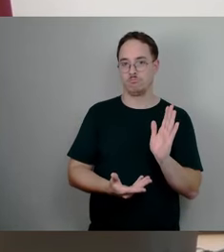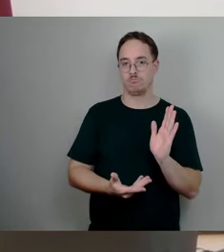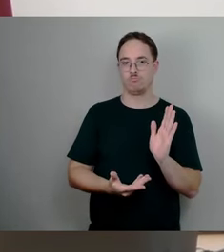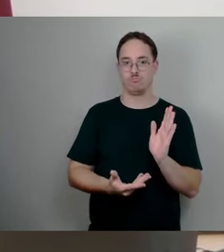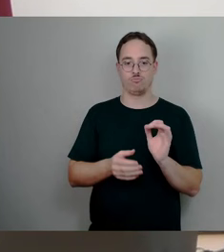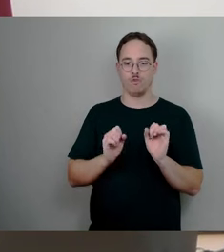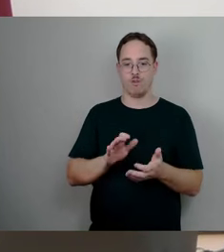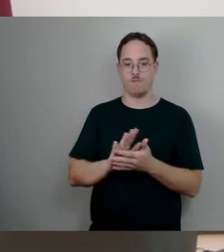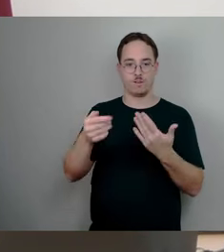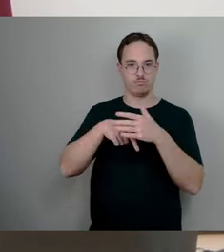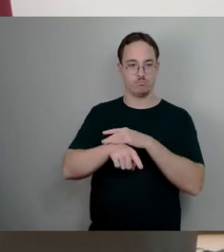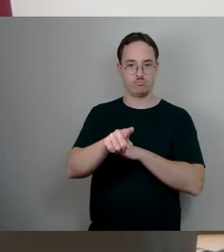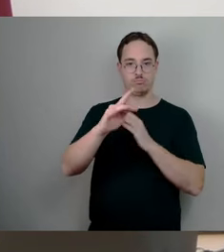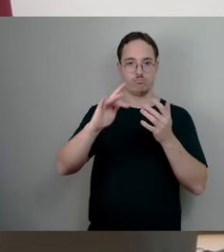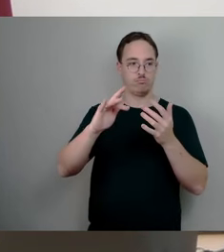reingucken.